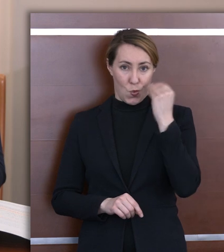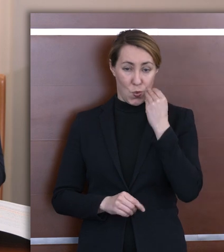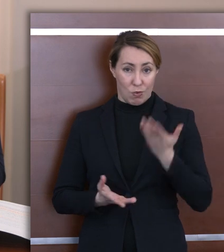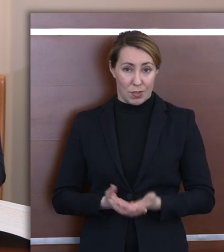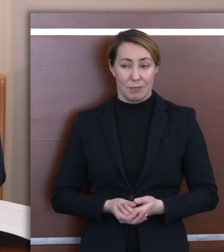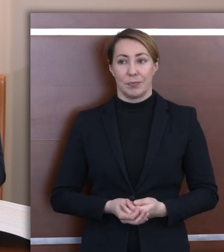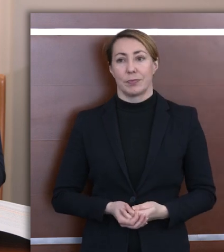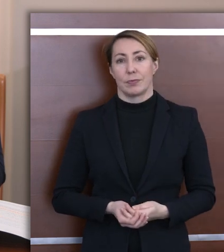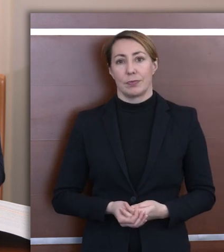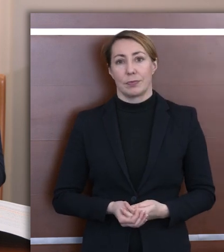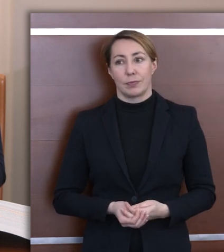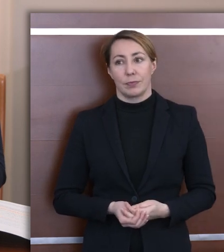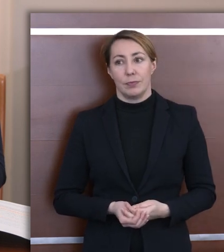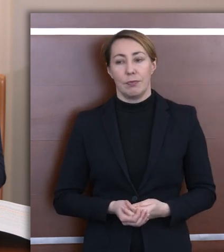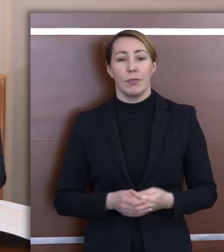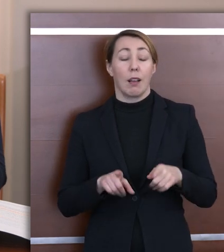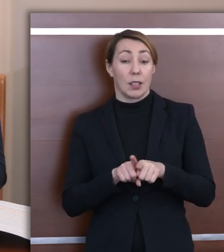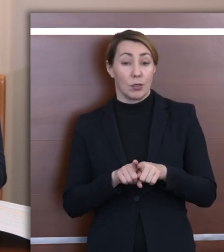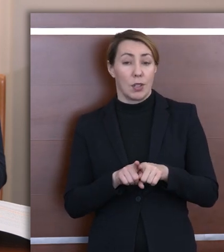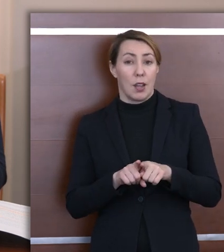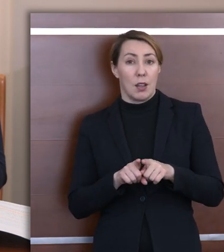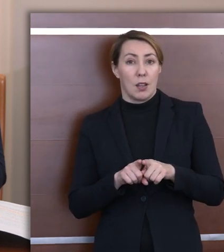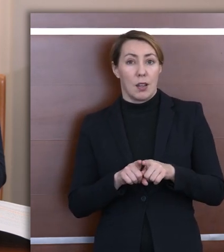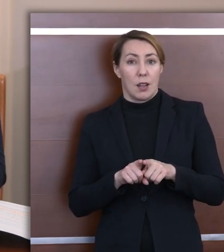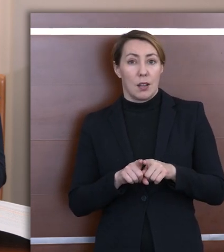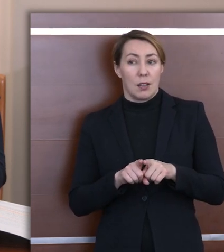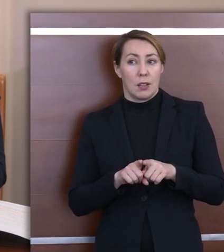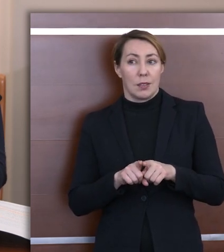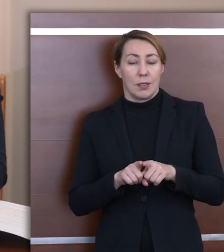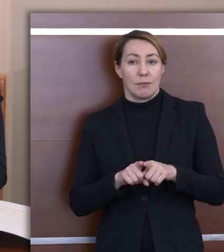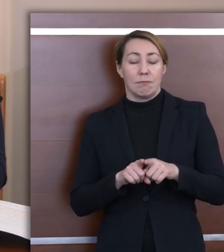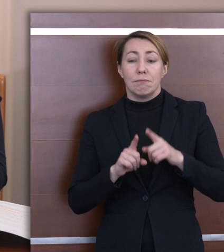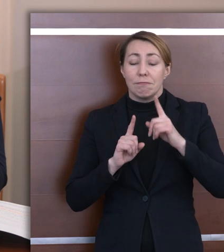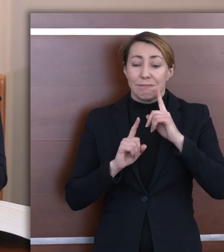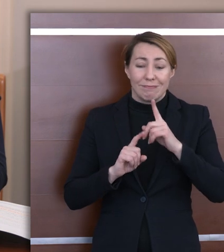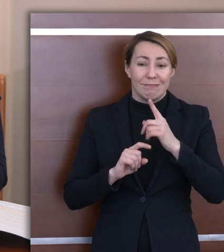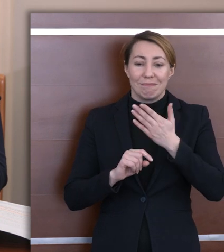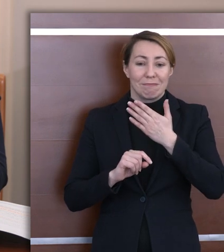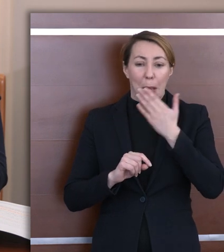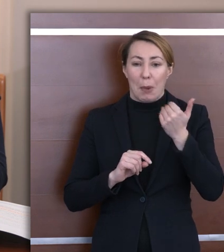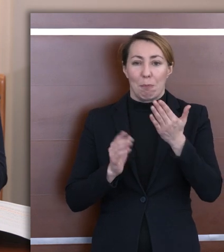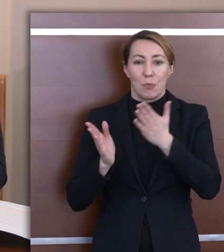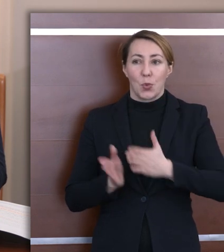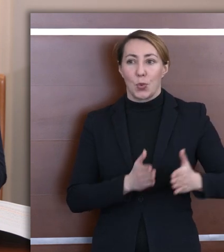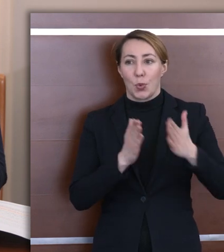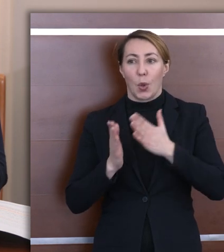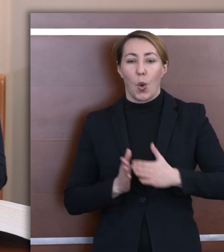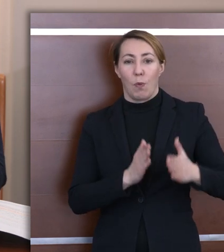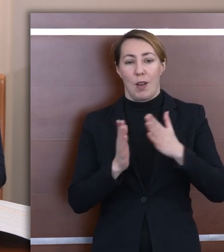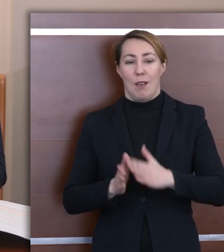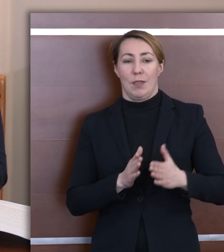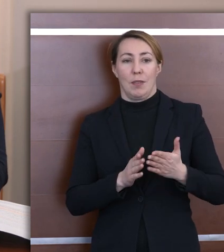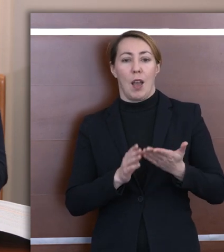Niewątpliwie, i to jednoznacznie trzeba powiedzieć, nie są przygotowane na uczenie, na